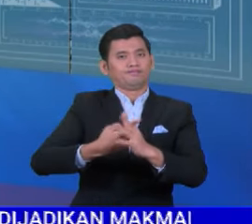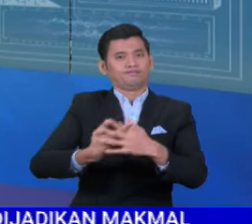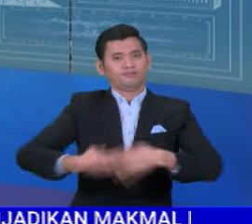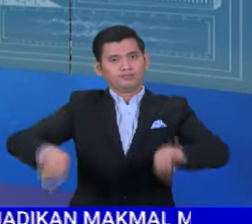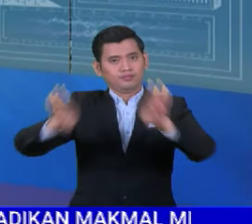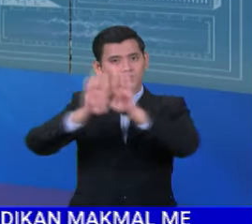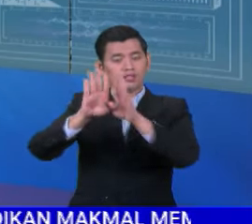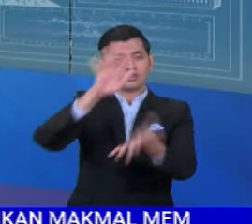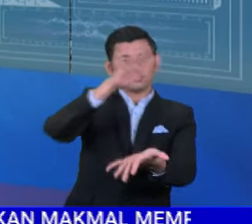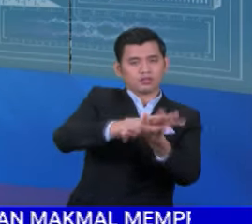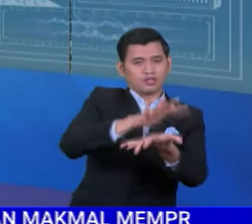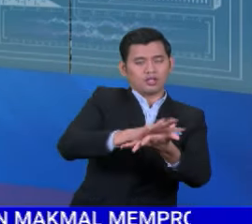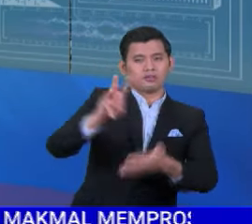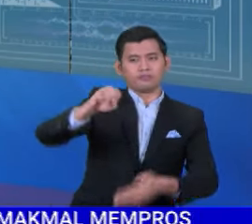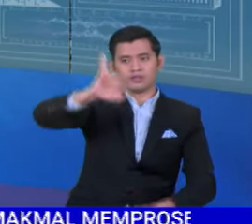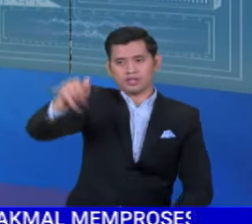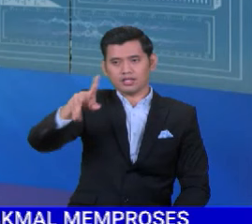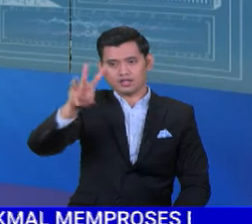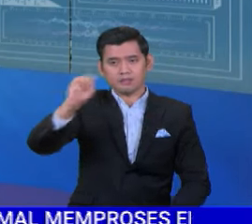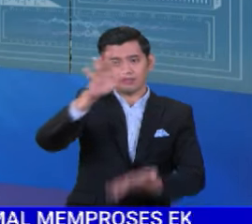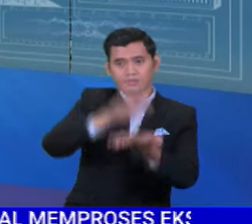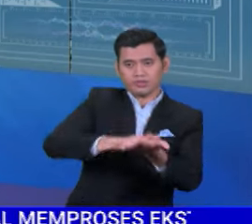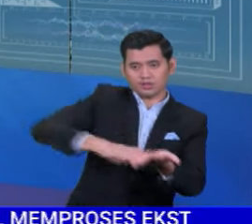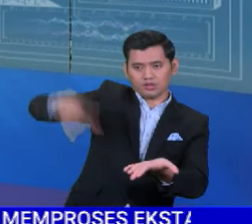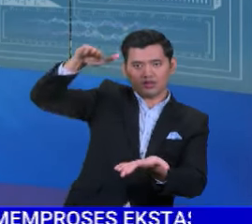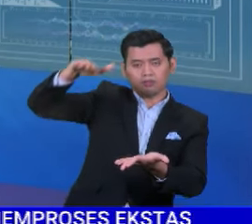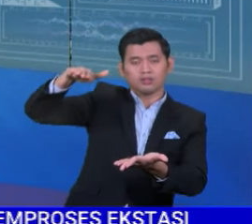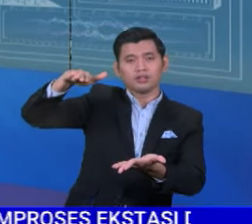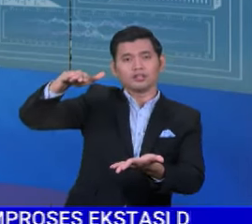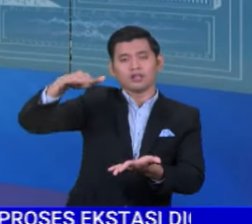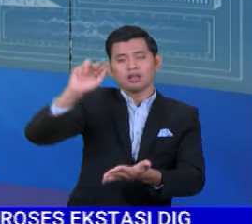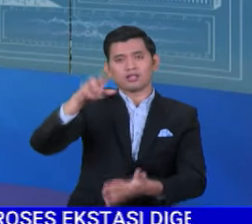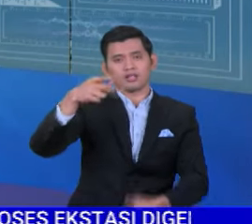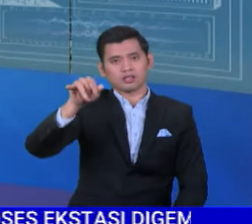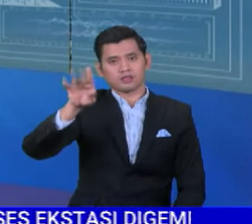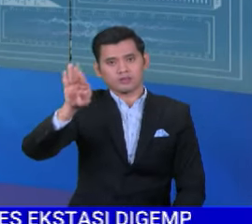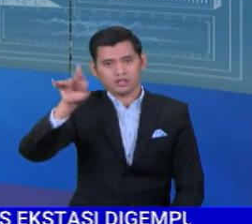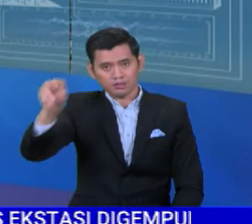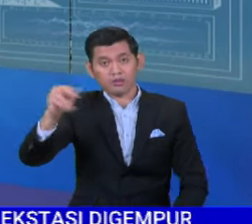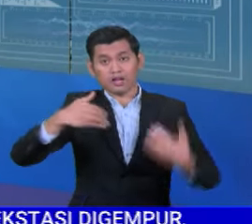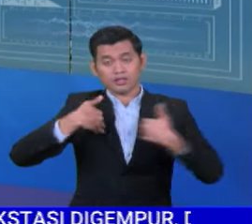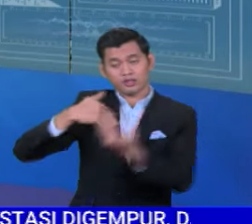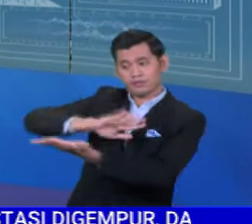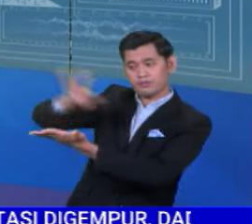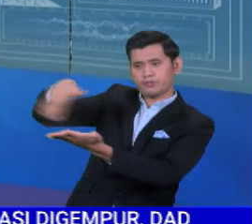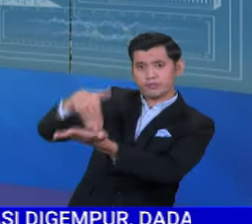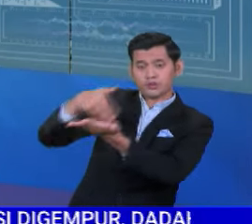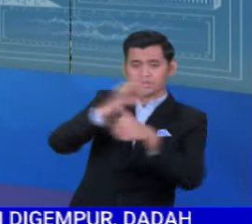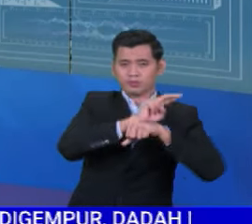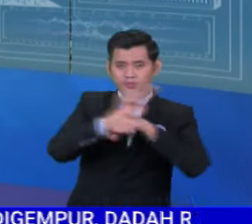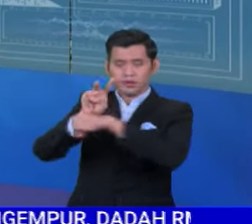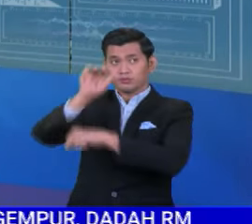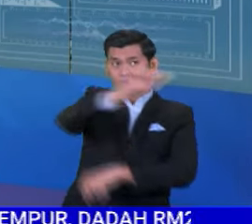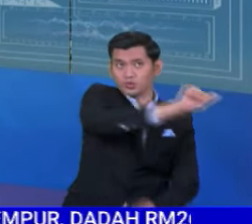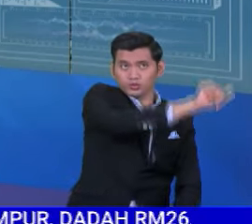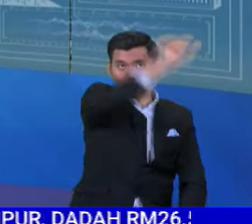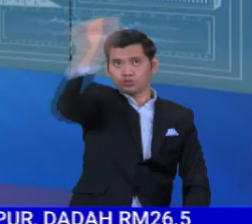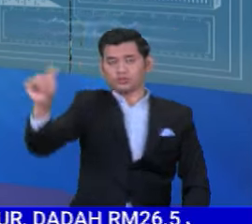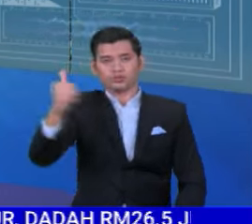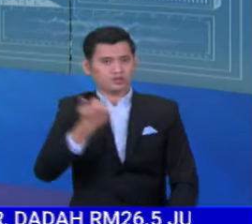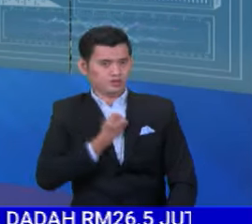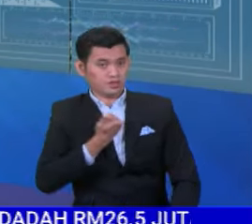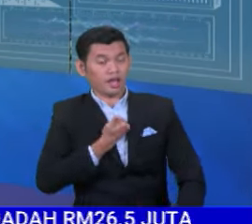Tinggi Bukit Mertajam atau High School Bukit Mertajam HSBM bakal memiliki pusat pemerhatian astronomi sendiri.